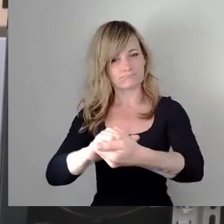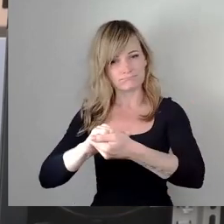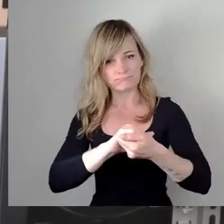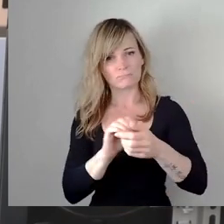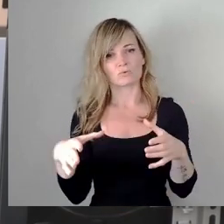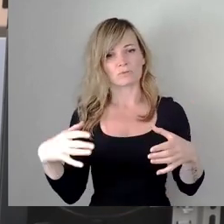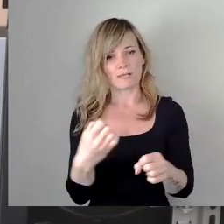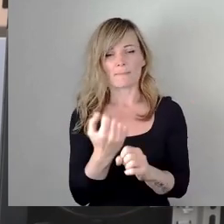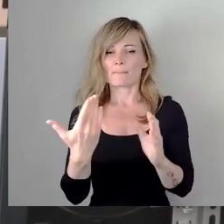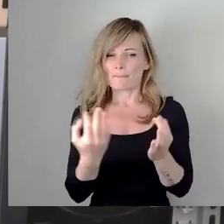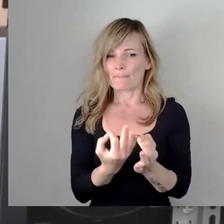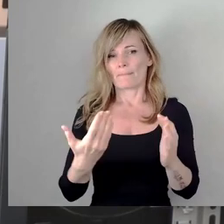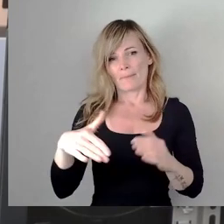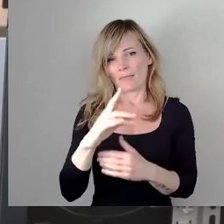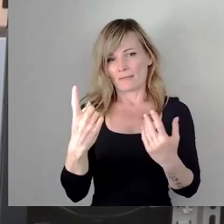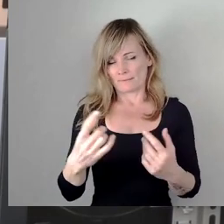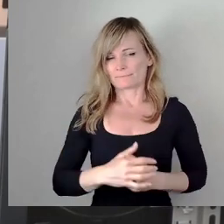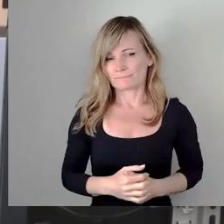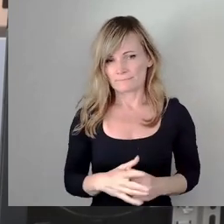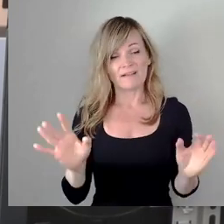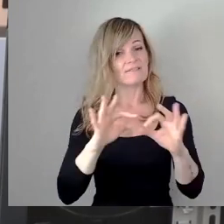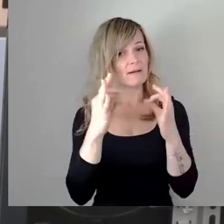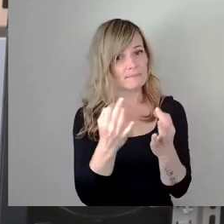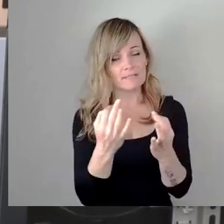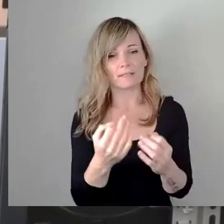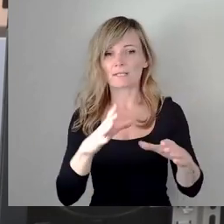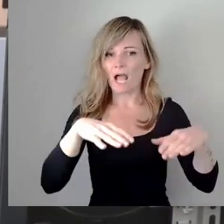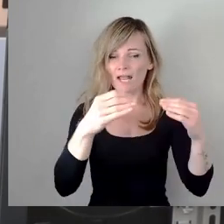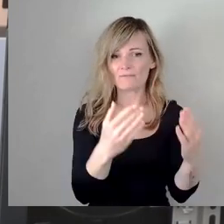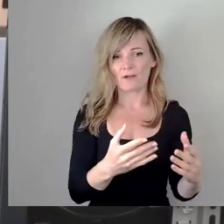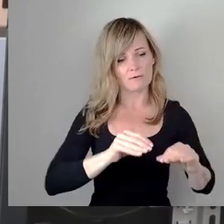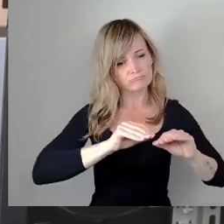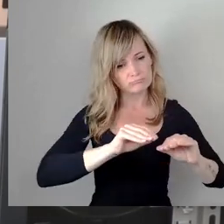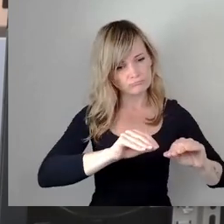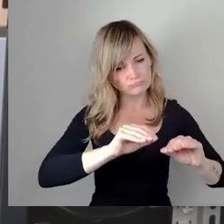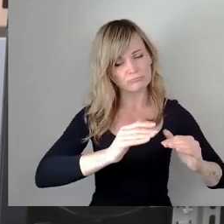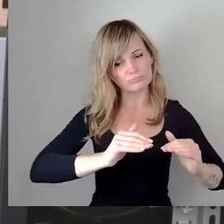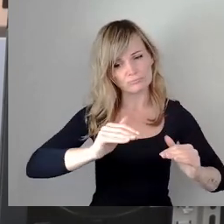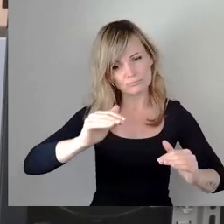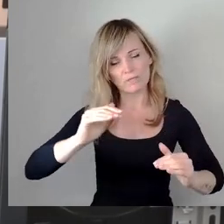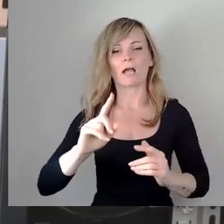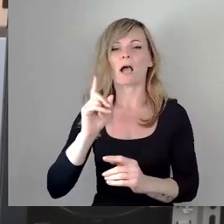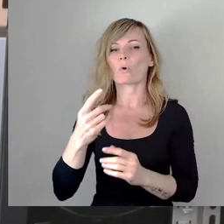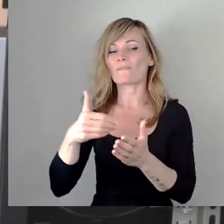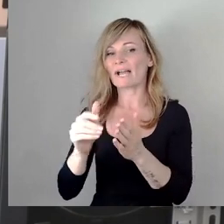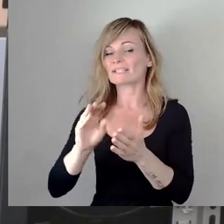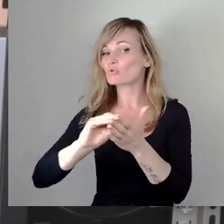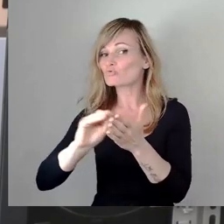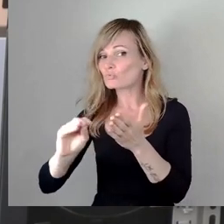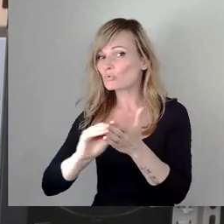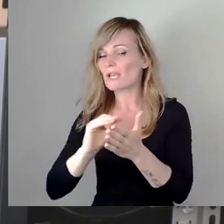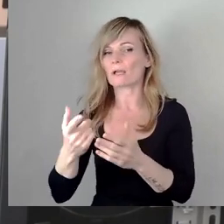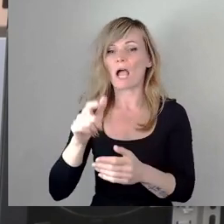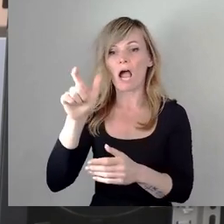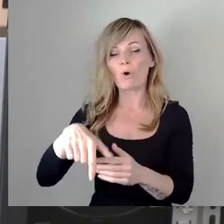den Familien, geht über den achtsamen Umgang von Schülerinnen und Schülern miteinander, das betrifft die Toleranz und